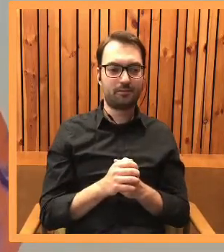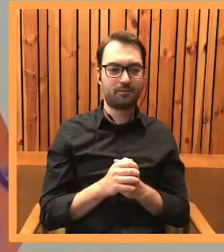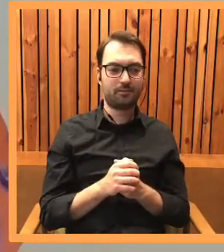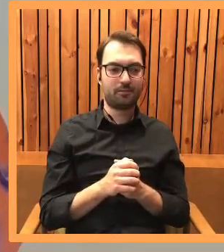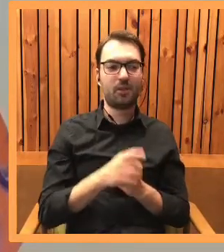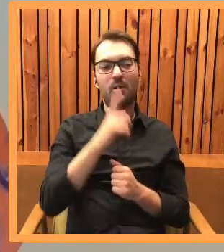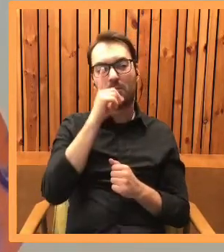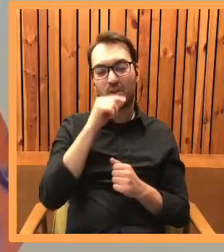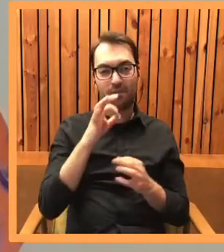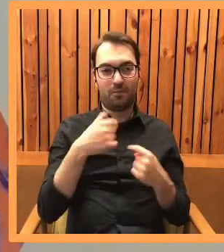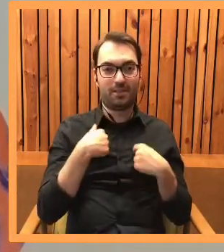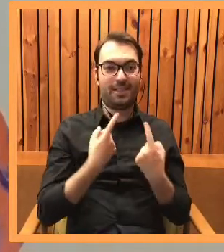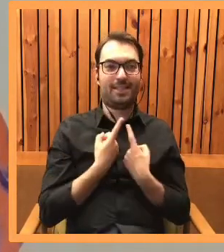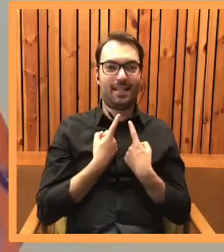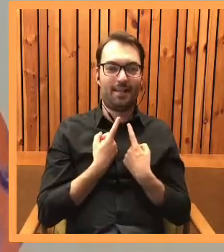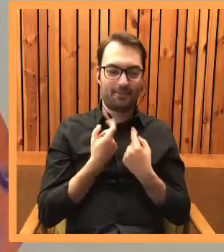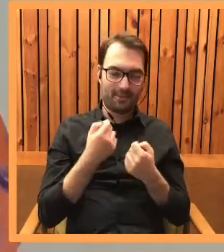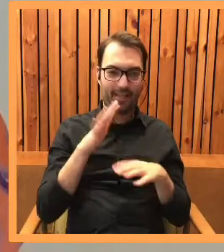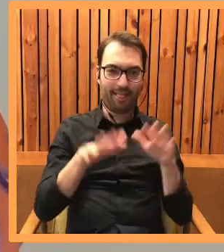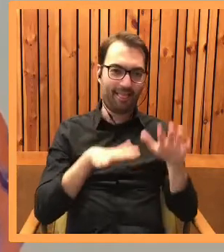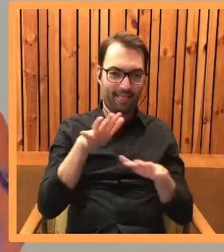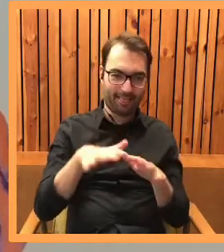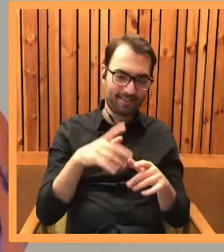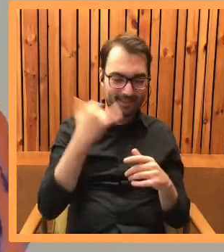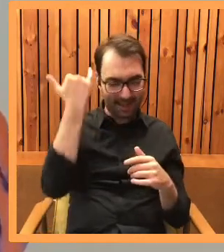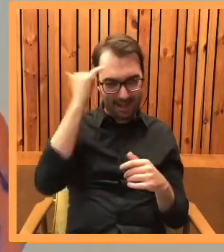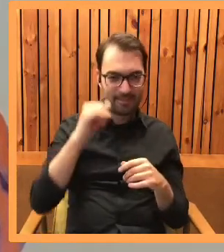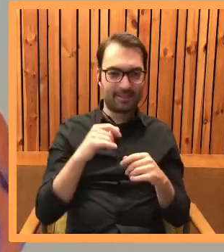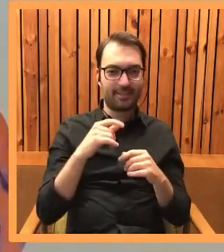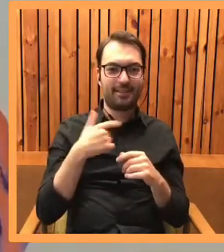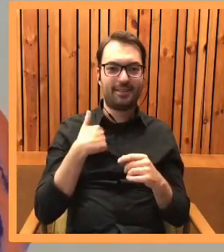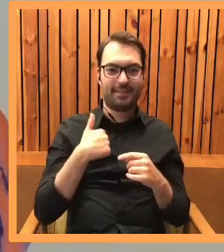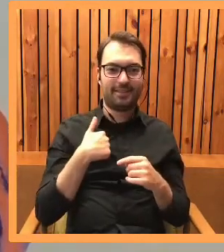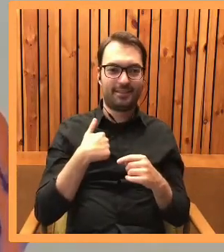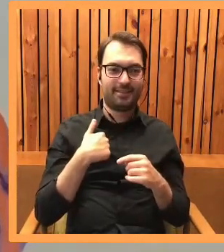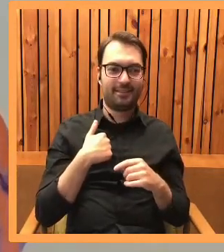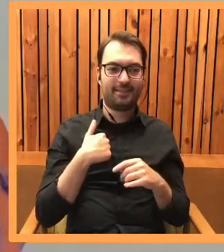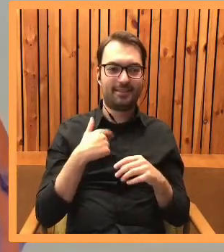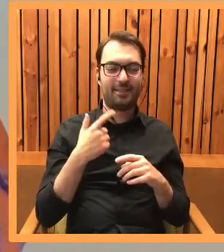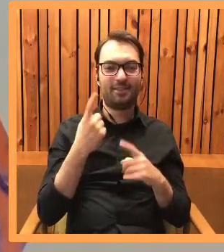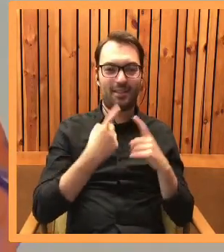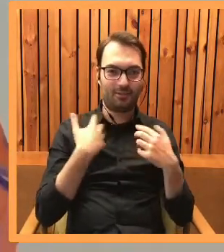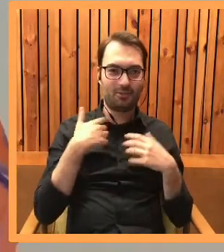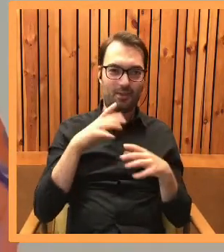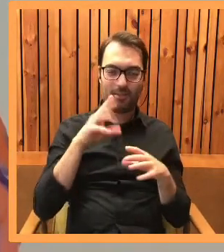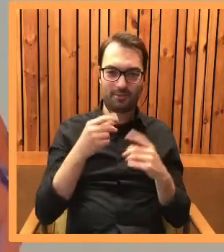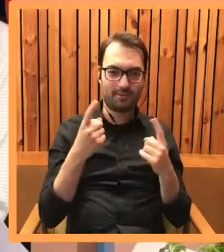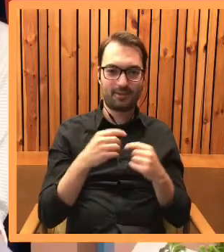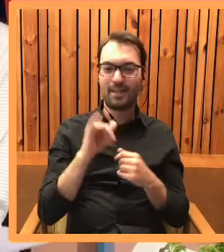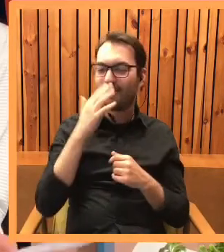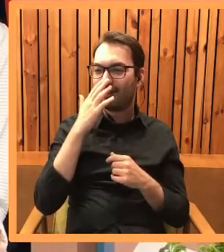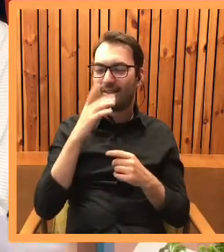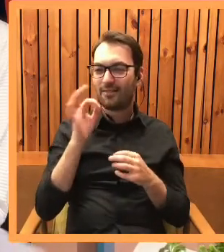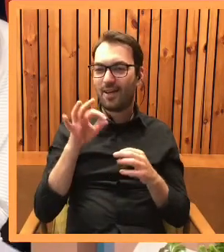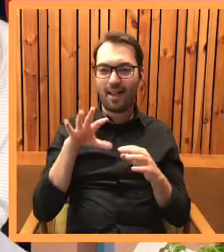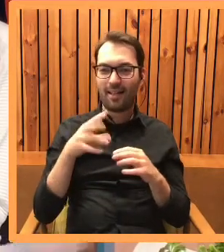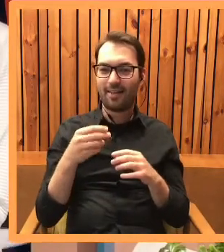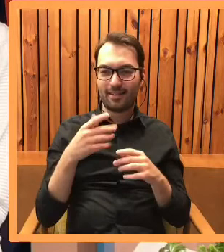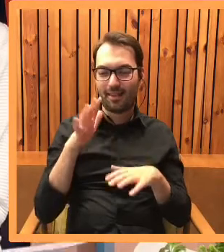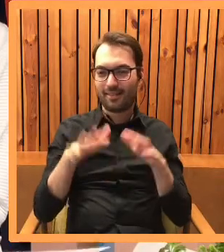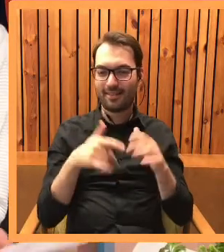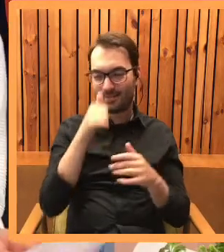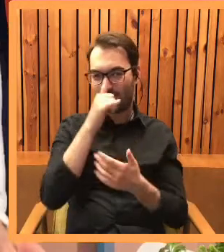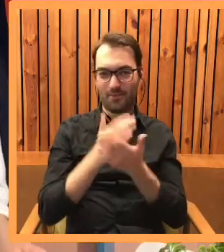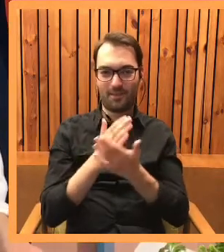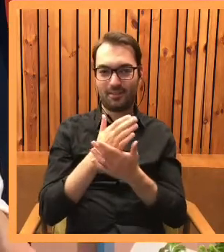Być może przez to, że sama jestem lekką Cia Majdą i naprawdę mi też się dużo, dużo dziwnych rzeczy przydarza. Na czym polega Tacia Majdowatość? Jakoś nie